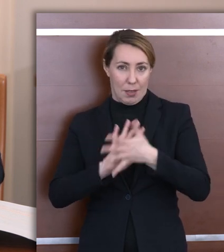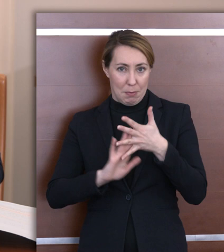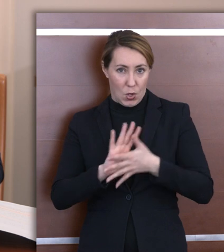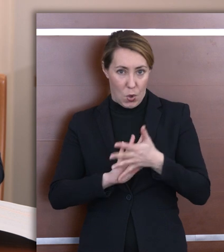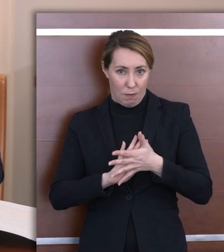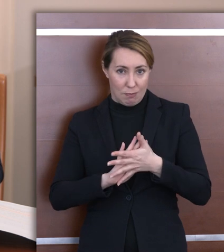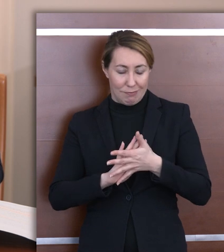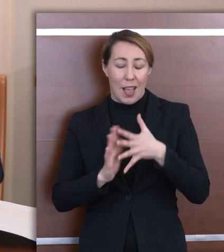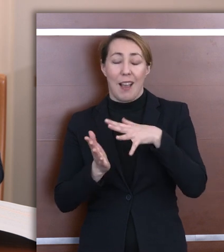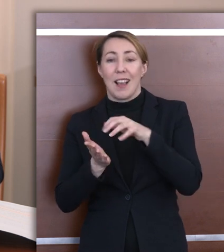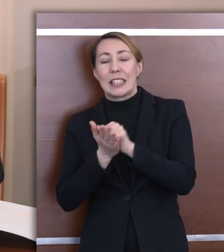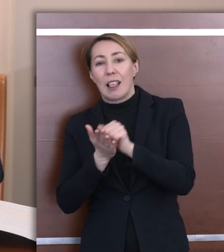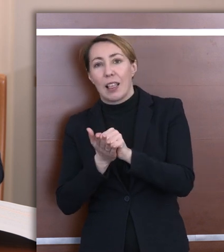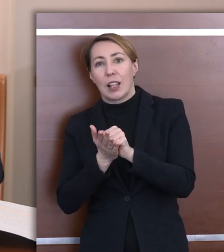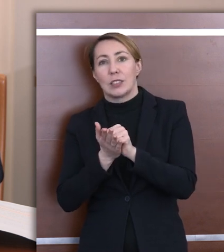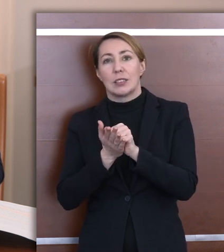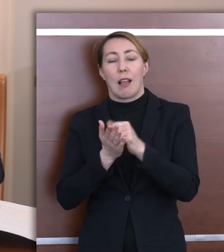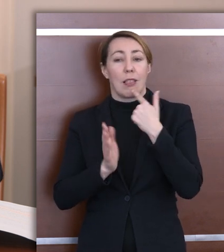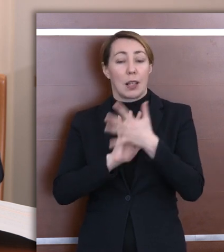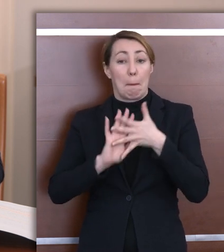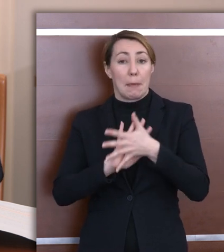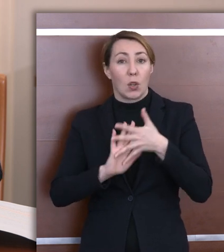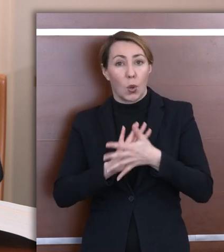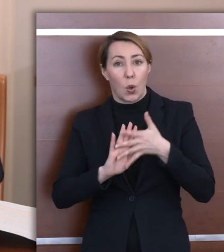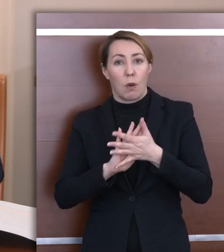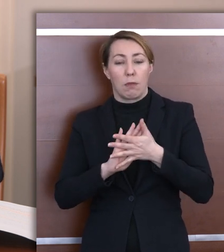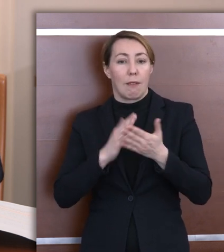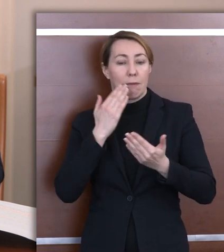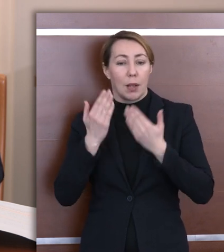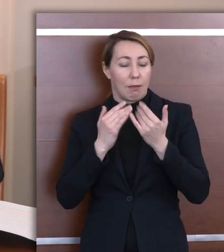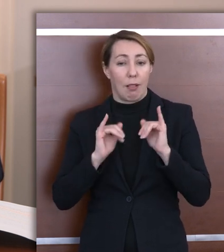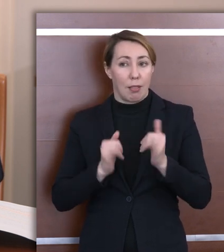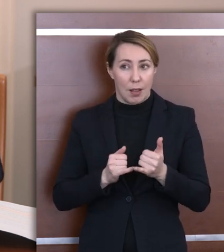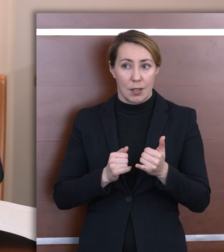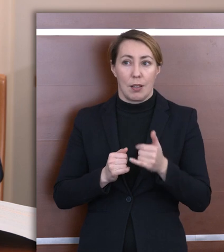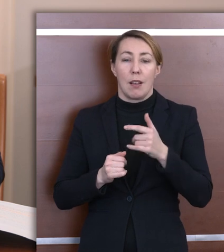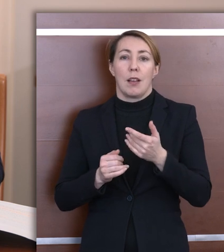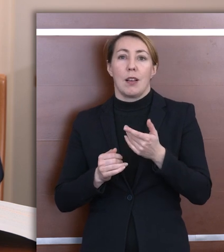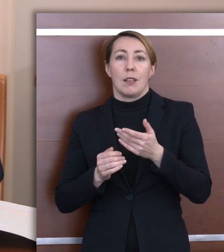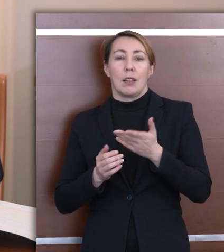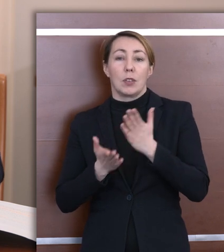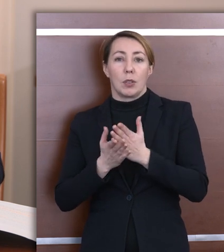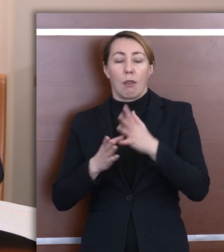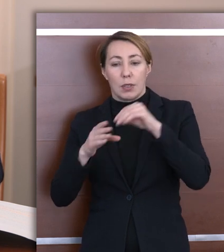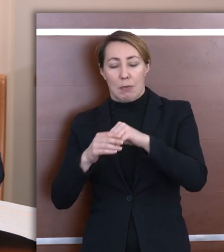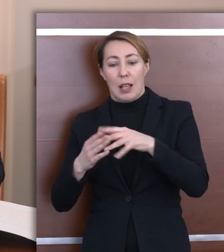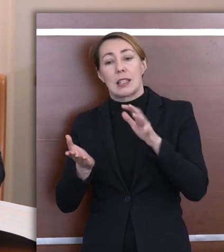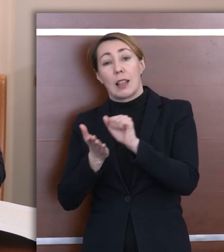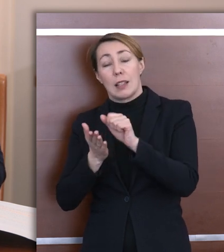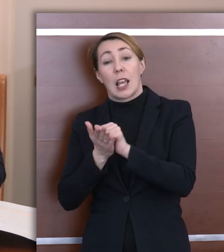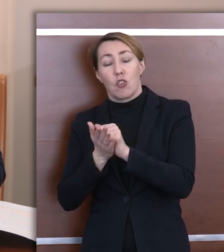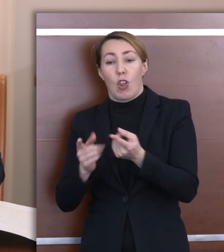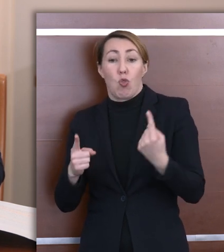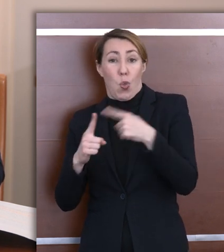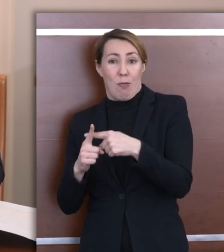Zajęcia z języka migowego odbywają się tylko i wyłącznie w ramach albo zajęć dodatkowych, albo